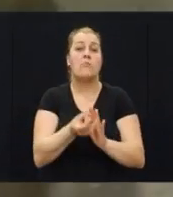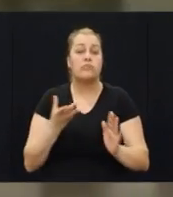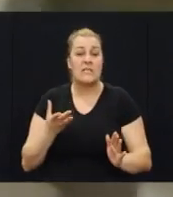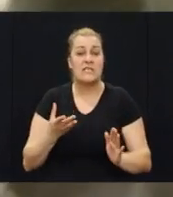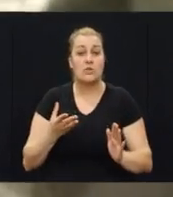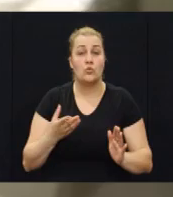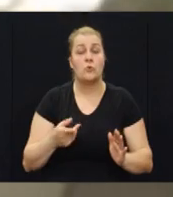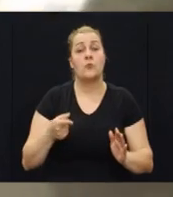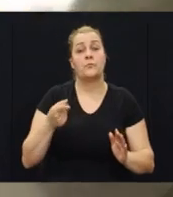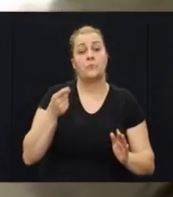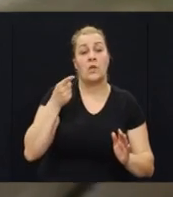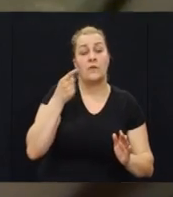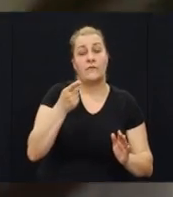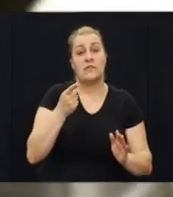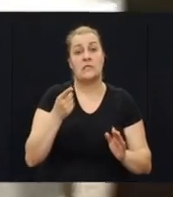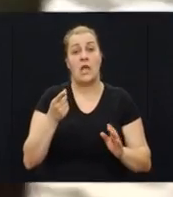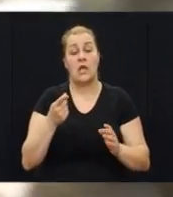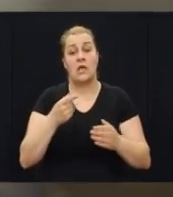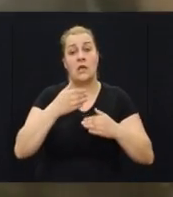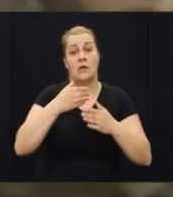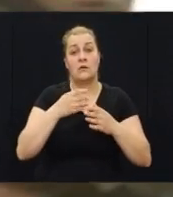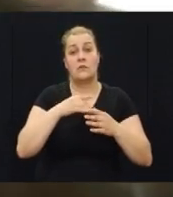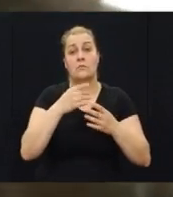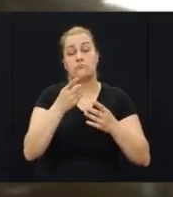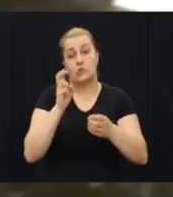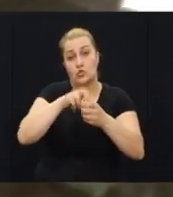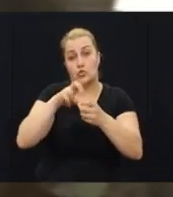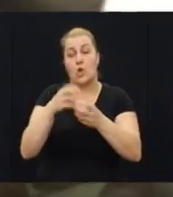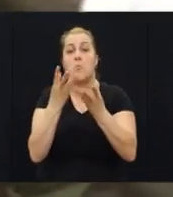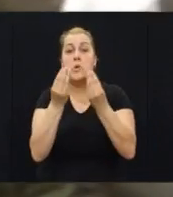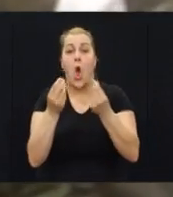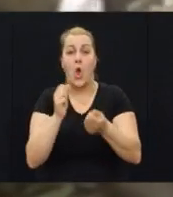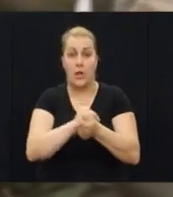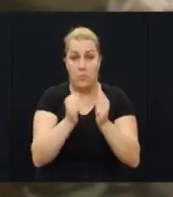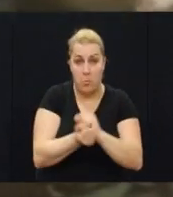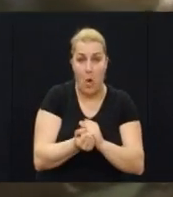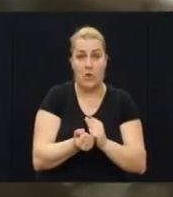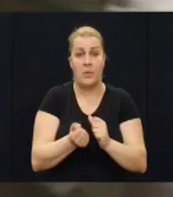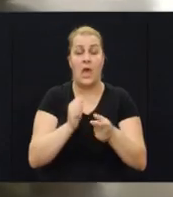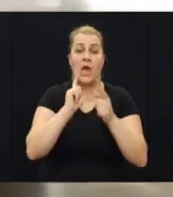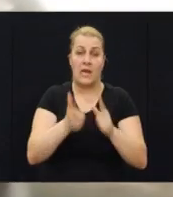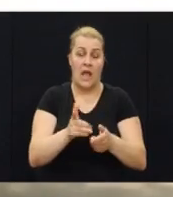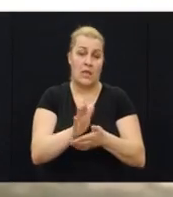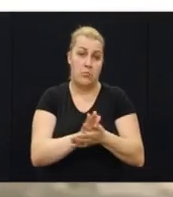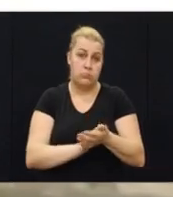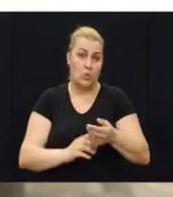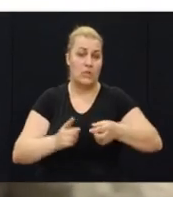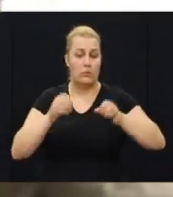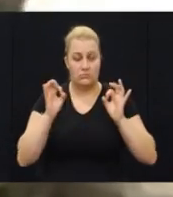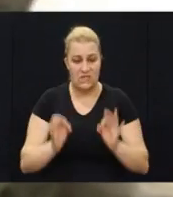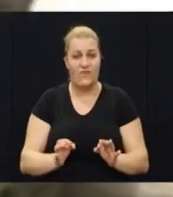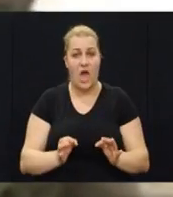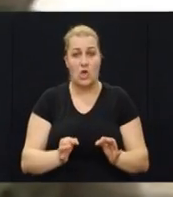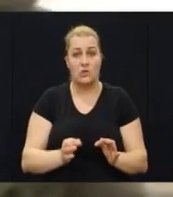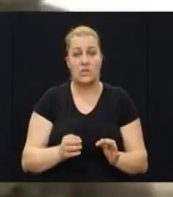brzinu. vi ste sudjanici mnogih bitaka, rat je to, nažalost, poštao stvarnost, počele su padati